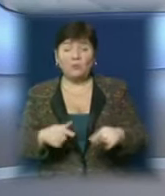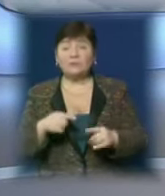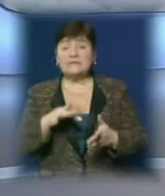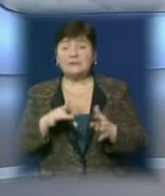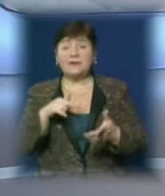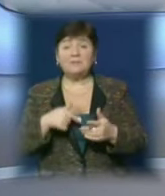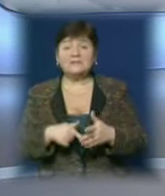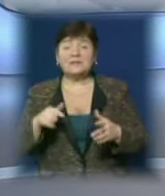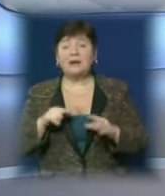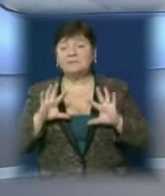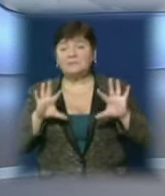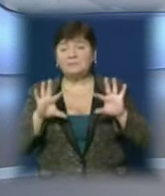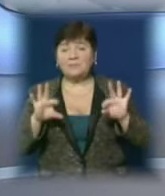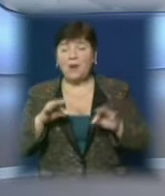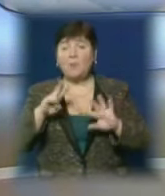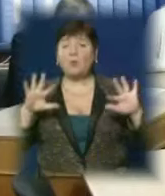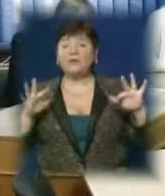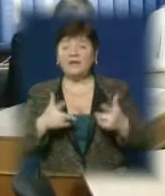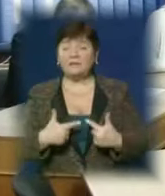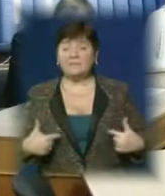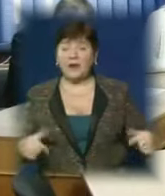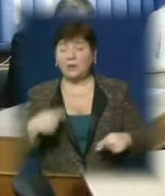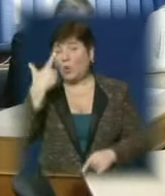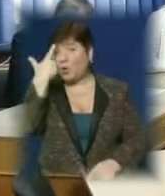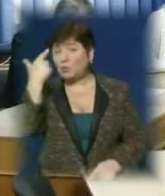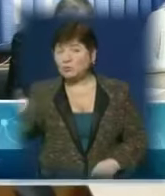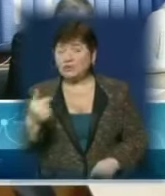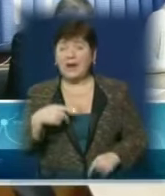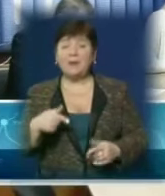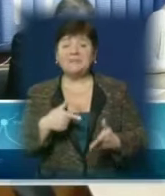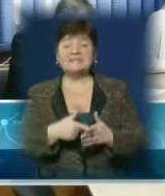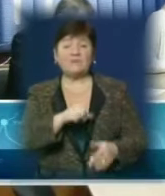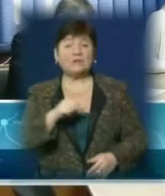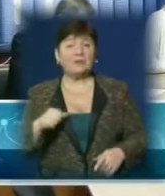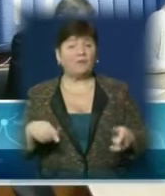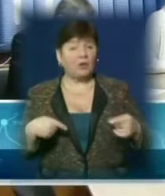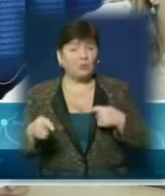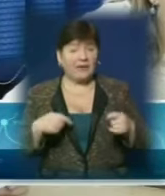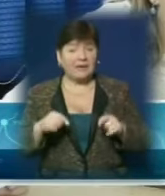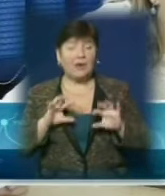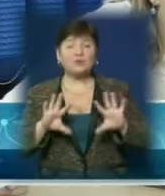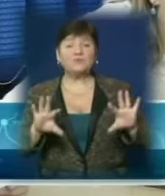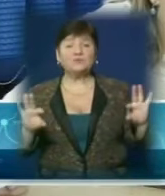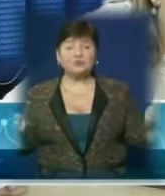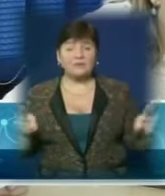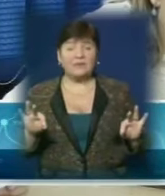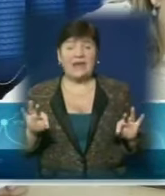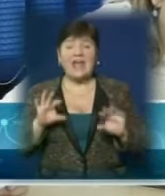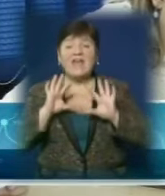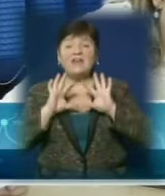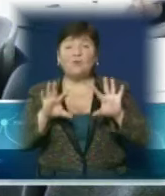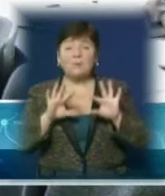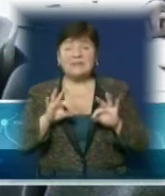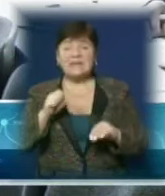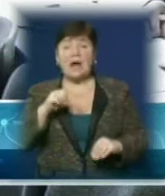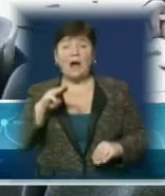центрі міста транслюватимуть інформацію про події в краї, оголошення органів місцевого самоврядування, розповсюджуватимуть інформацію прес-центру